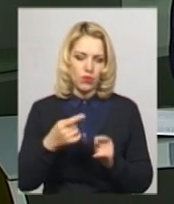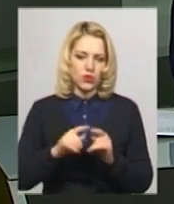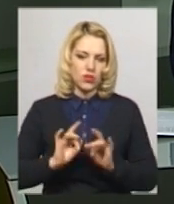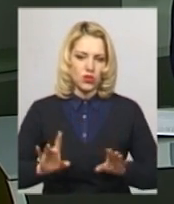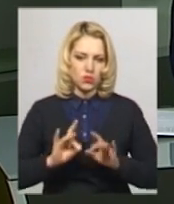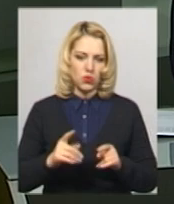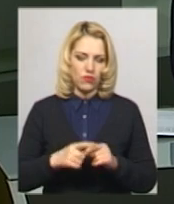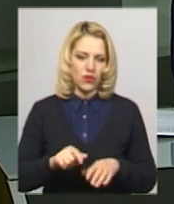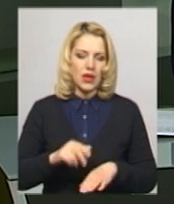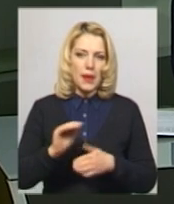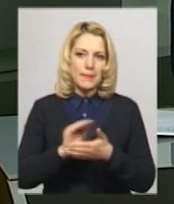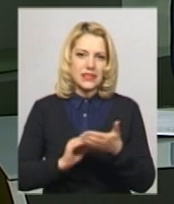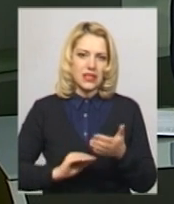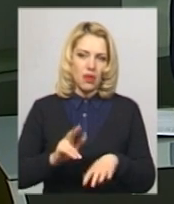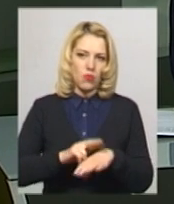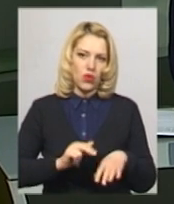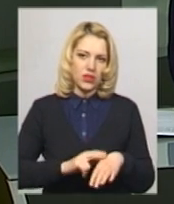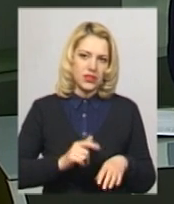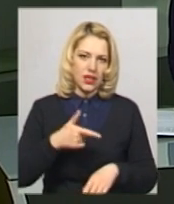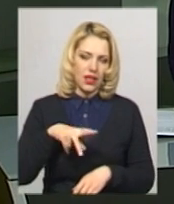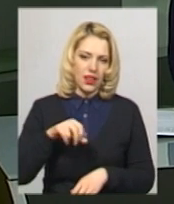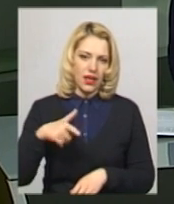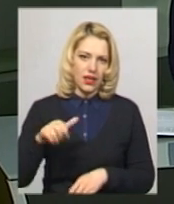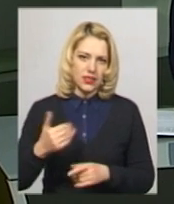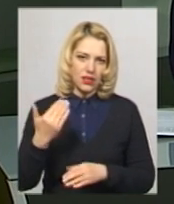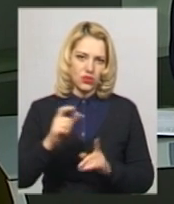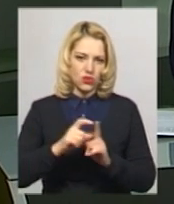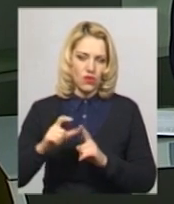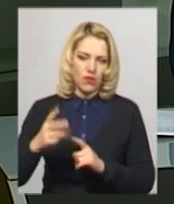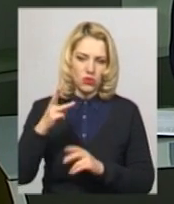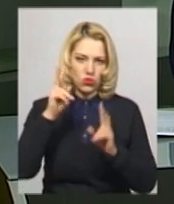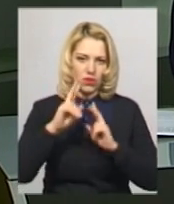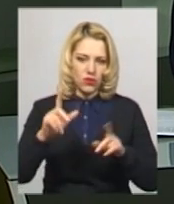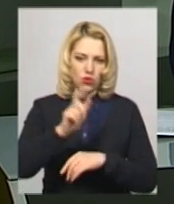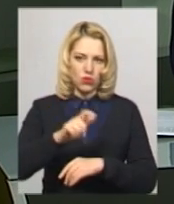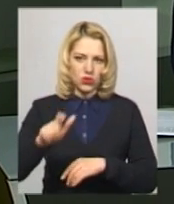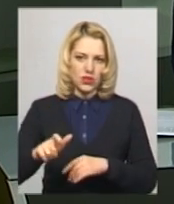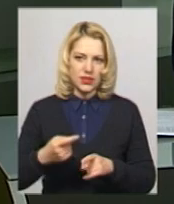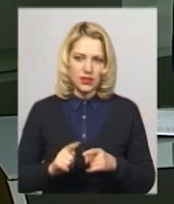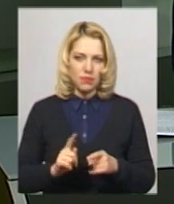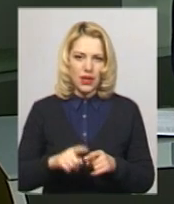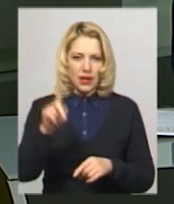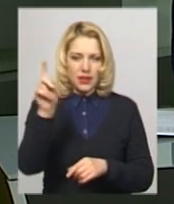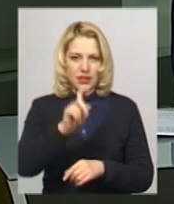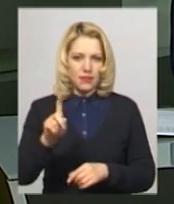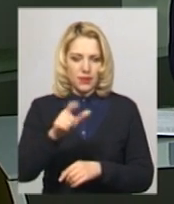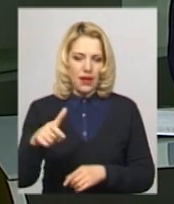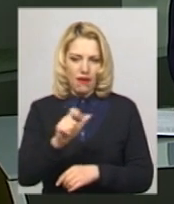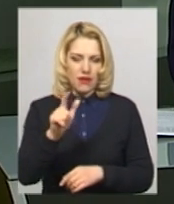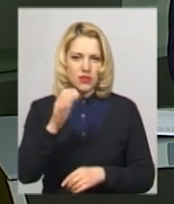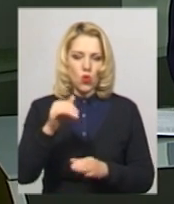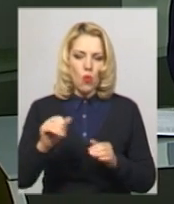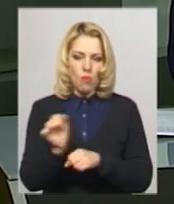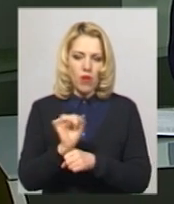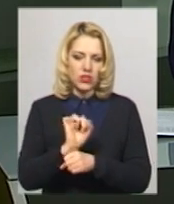головного управління Нацполіції Хмельницької області Інна Глега. За її словами, троє невідомих осіб розпилили сльозогійний газ у машині підприємців,